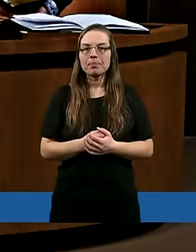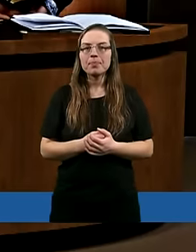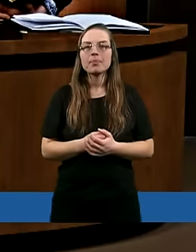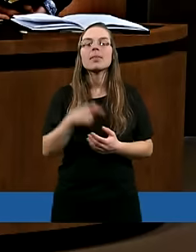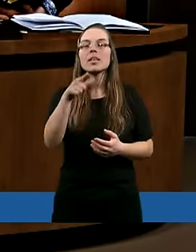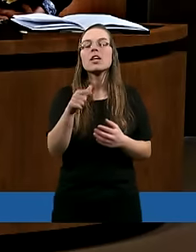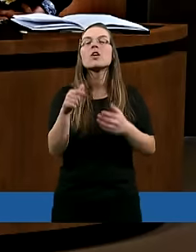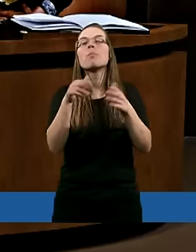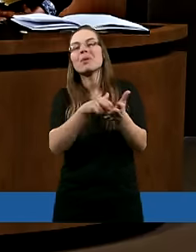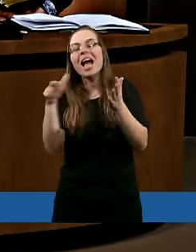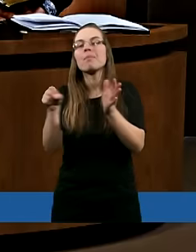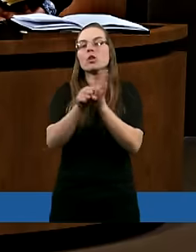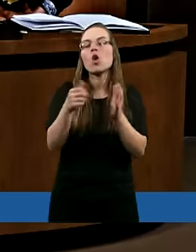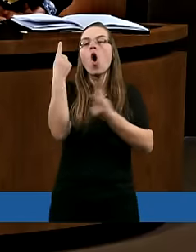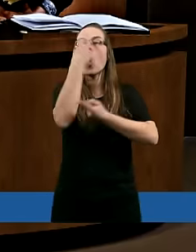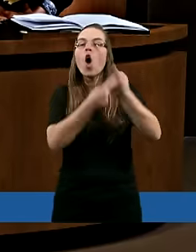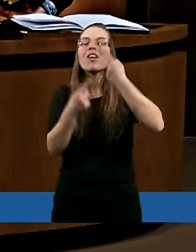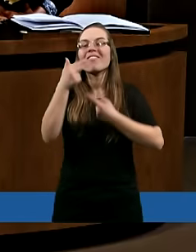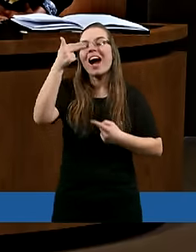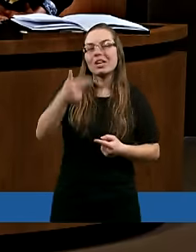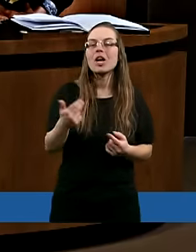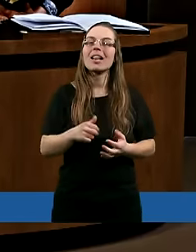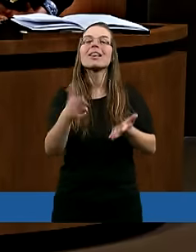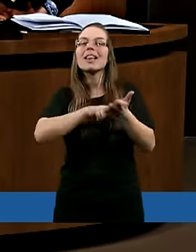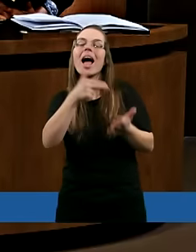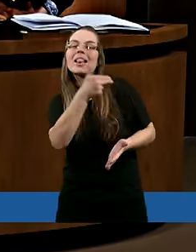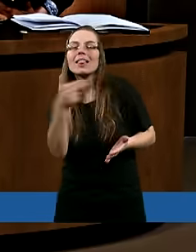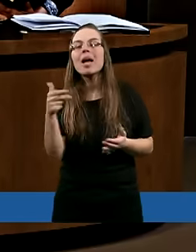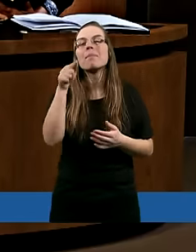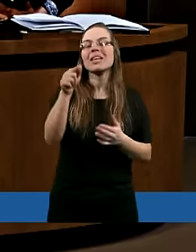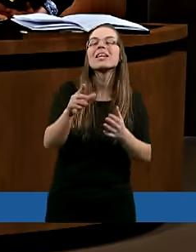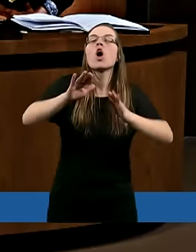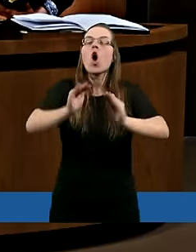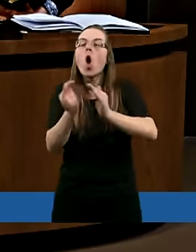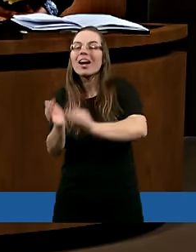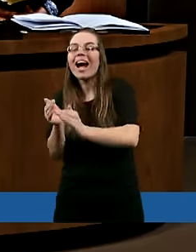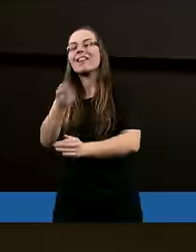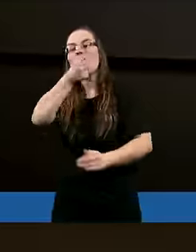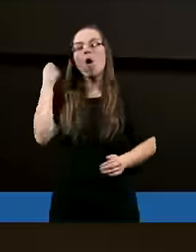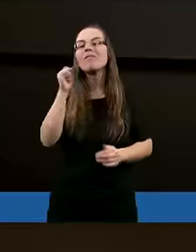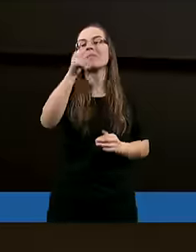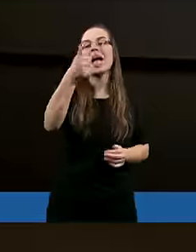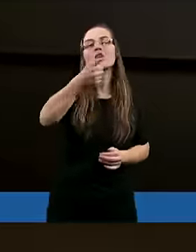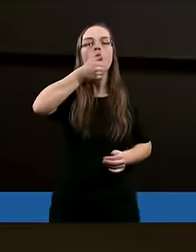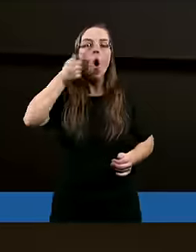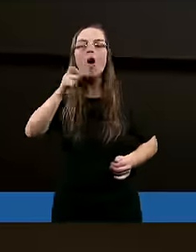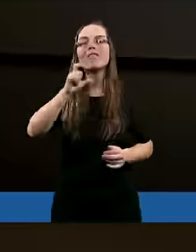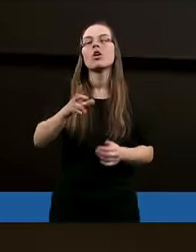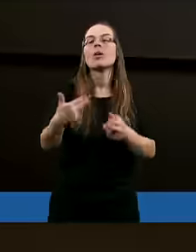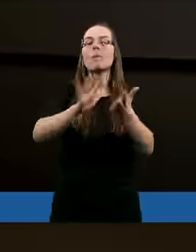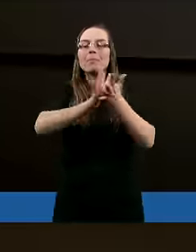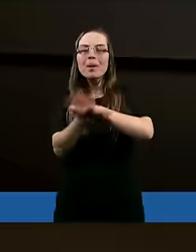Przejdźmy może już do rozważania na temat tych konkretnych owoców. I pierwszy owoc